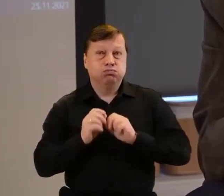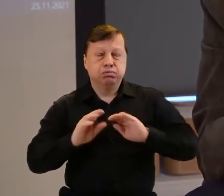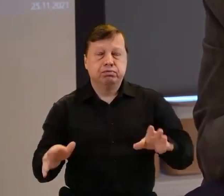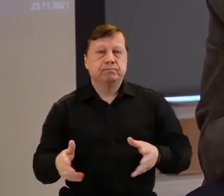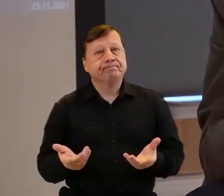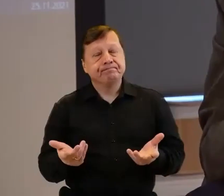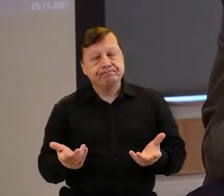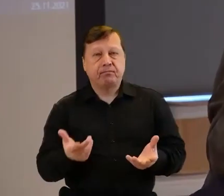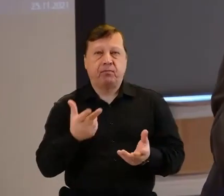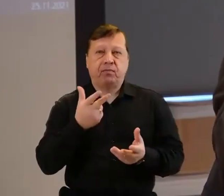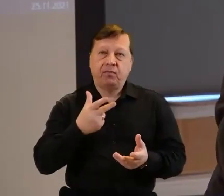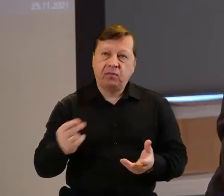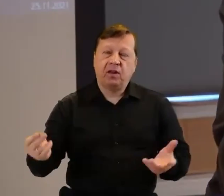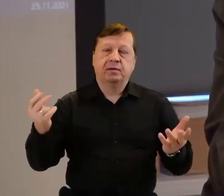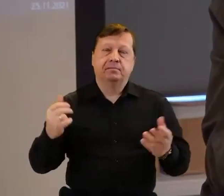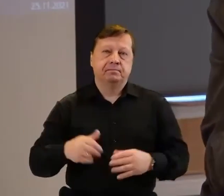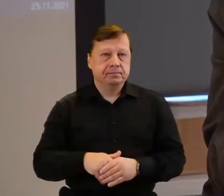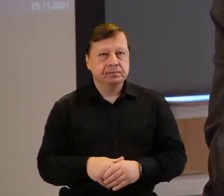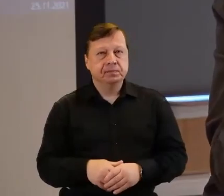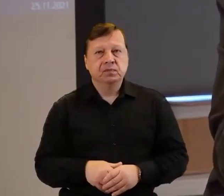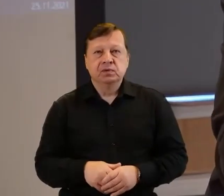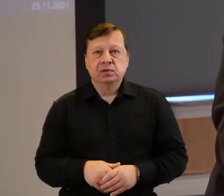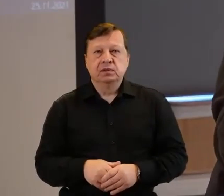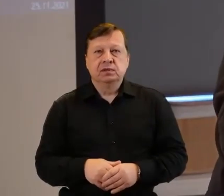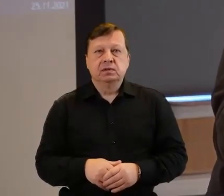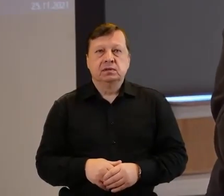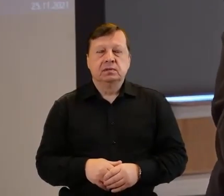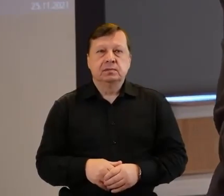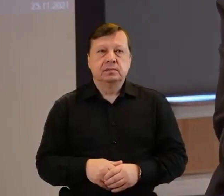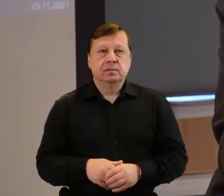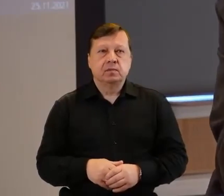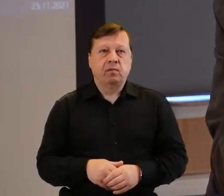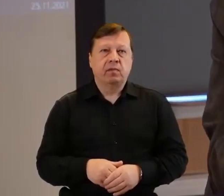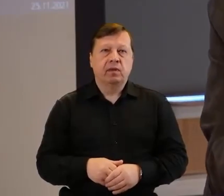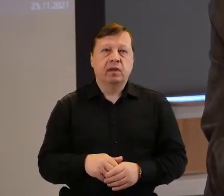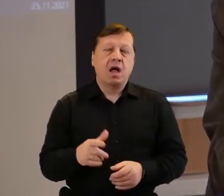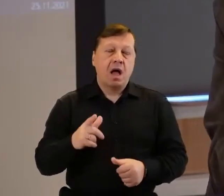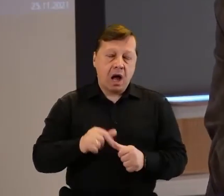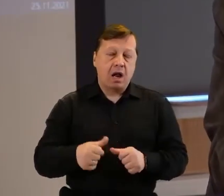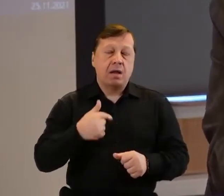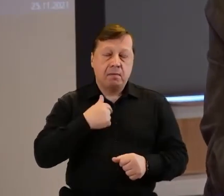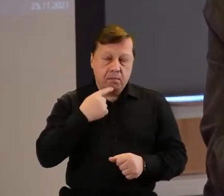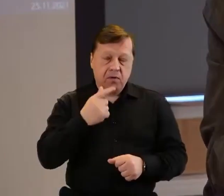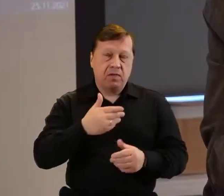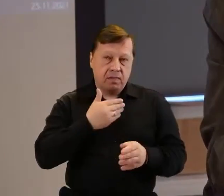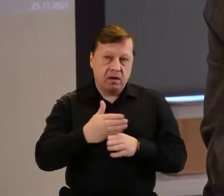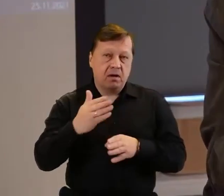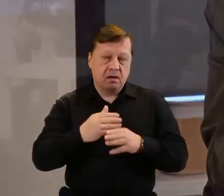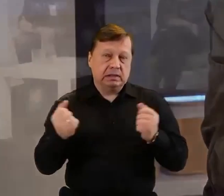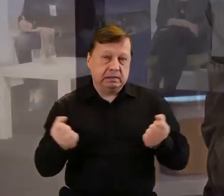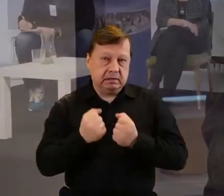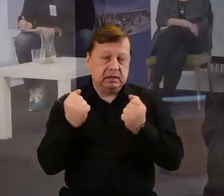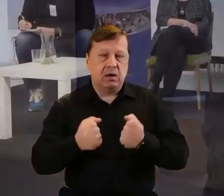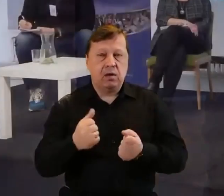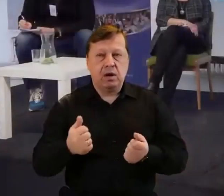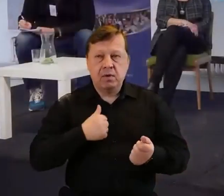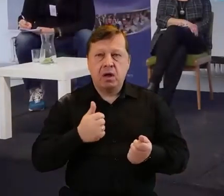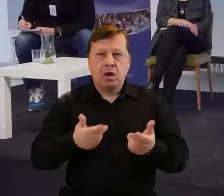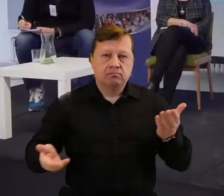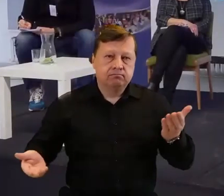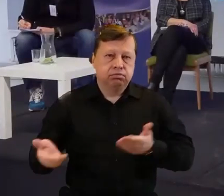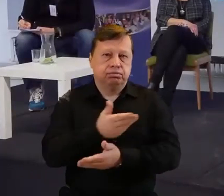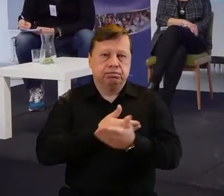łączyć się przeciwko władzy, niż mądrze dzielić, co było jak gdyby